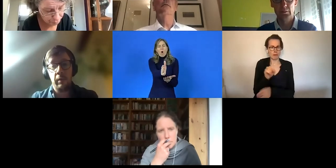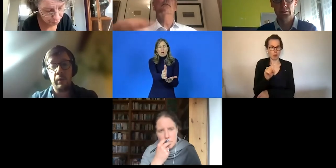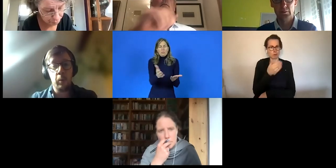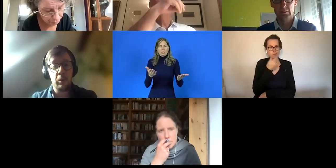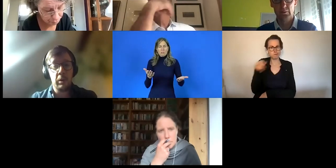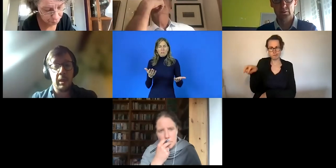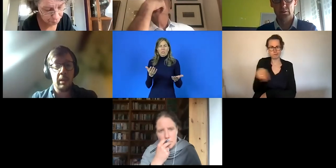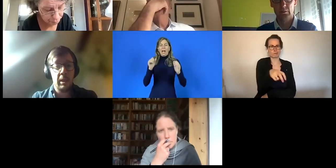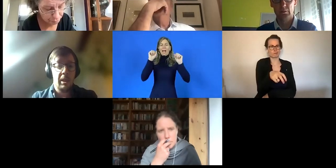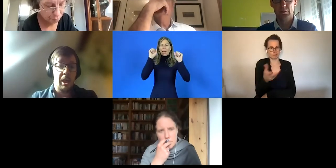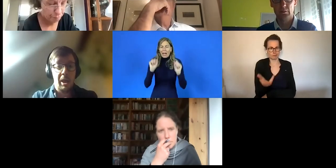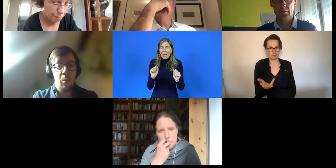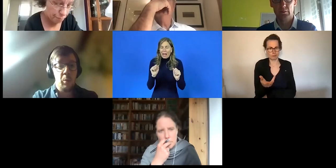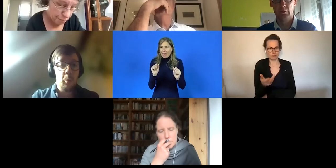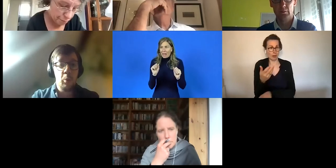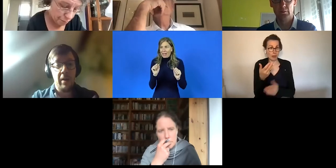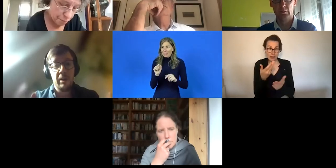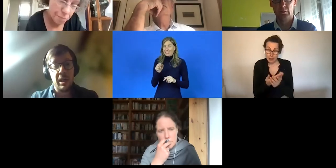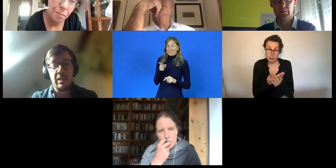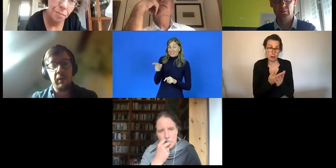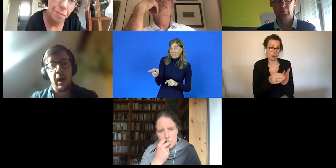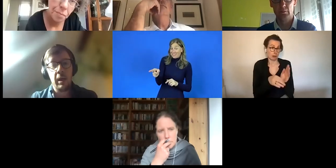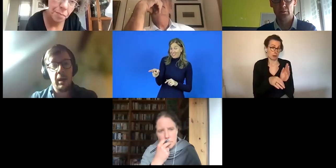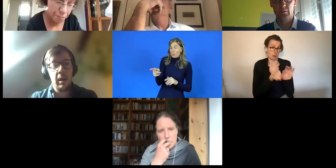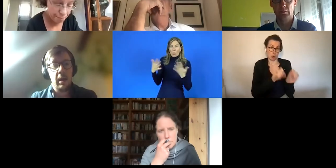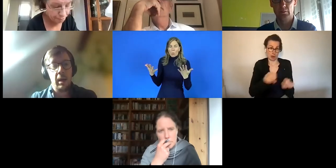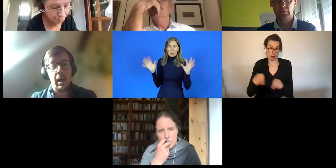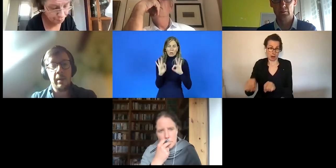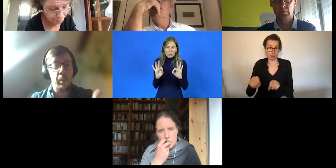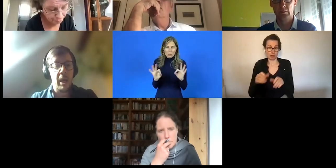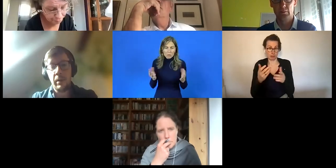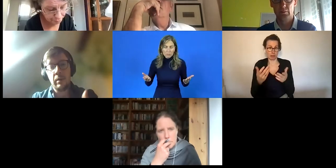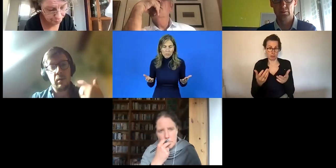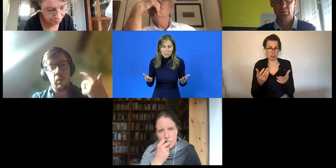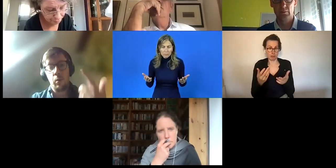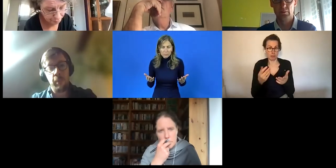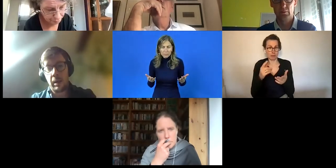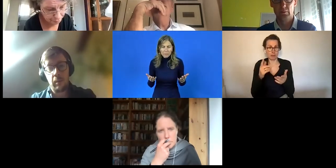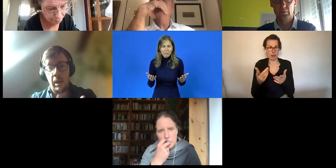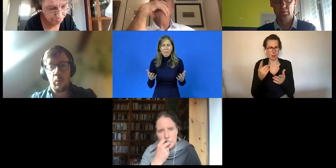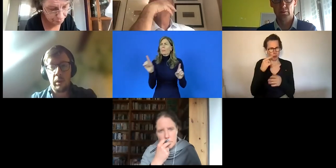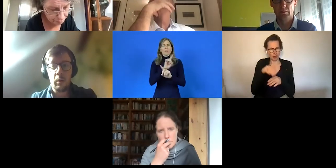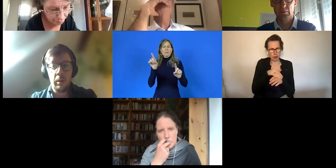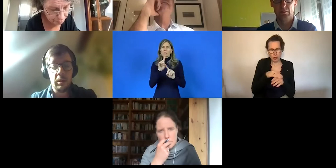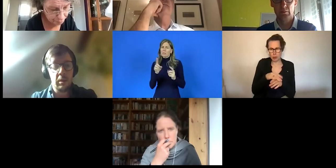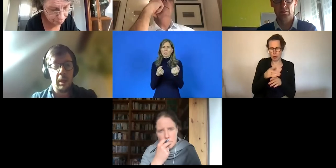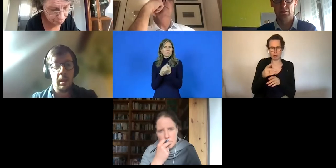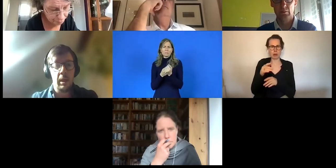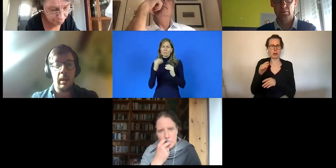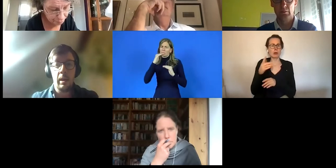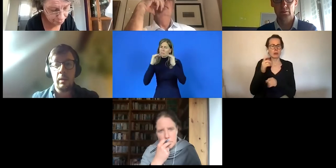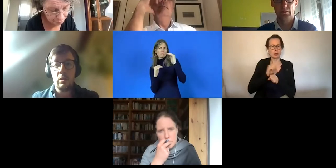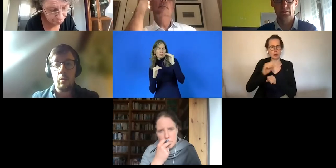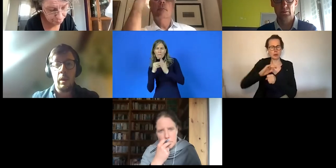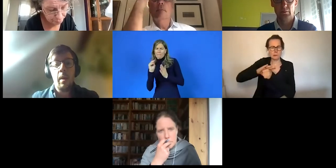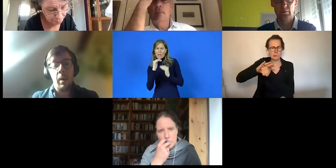Beschäftigung noch weiter absenken. Nur weil das so die einzige Option ist, das